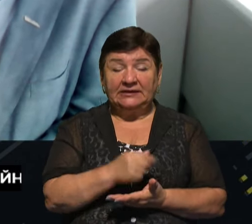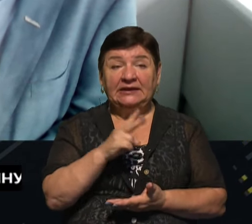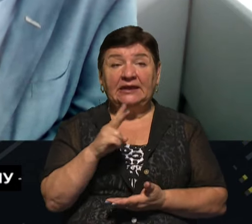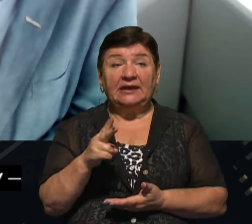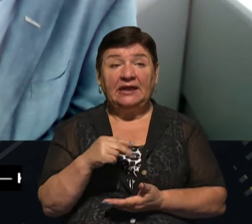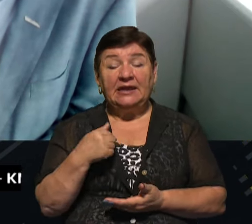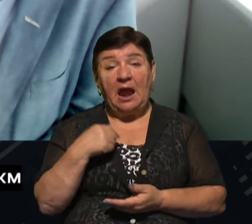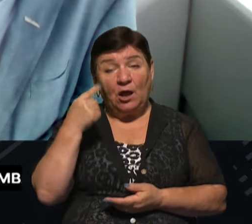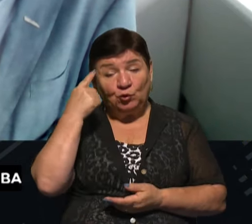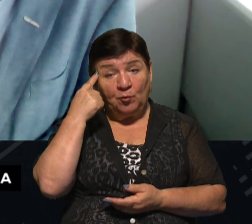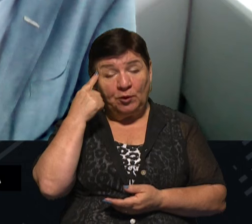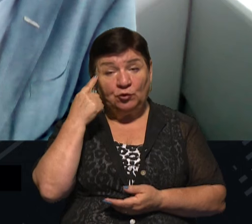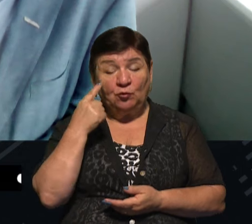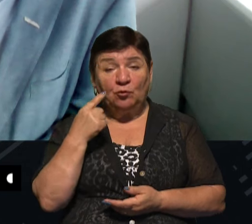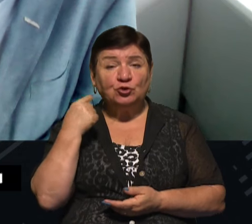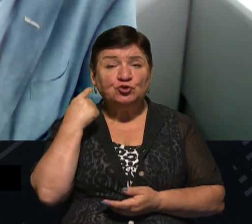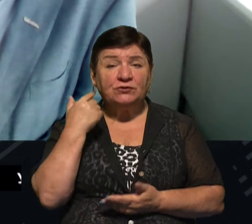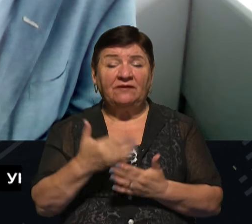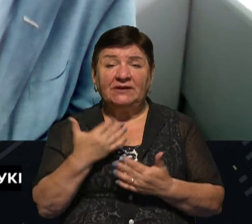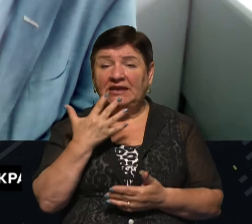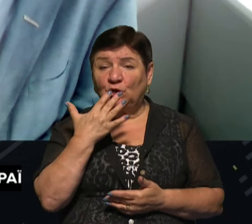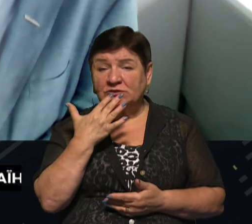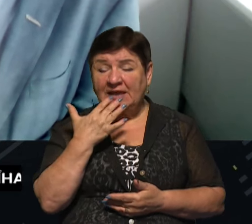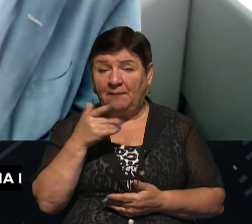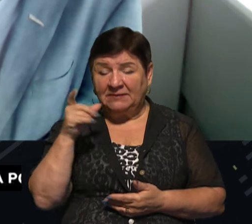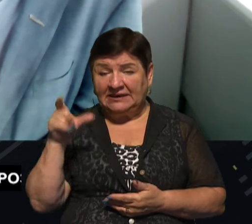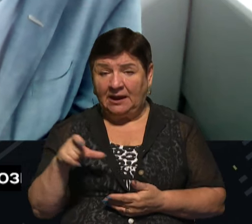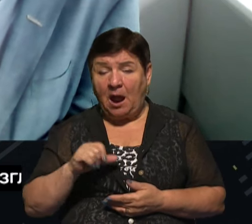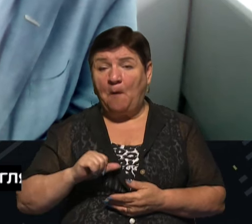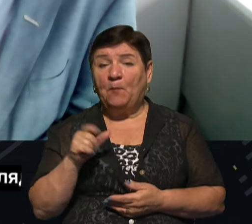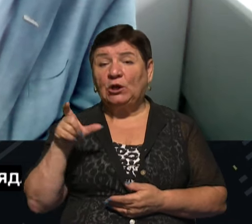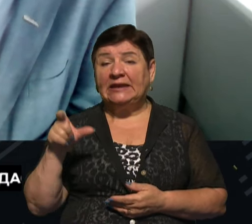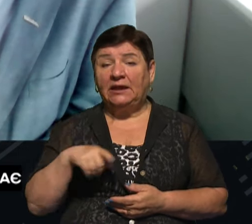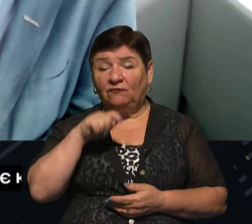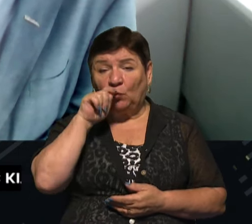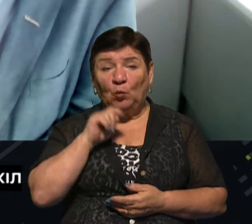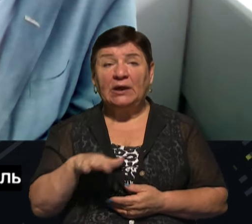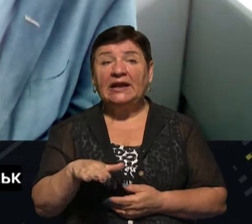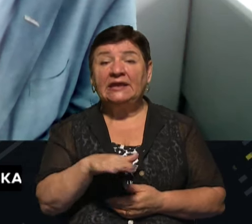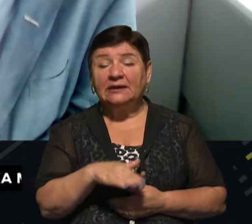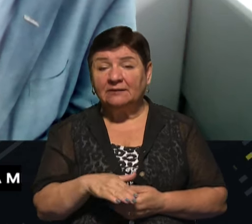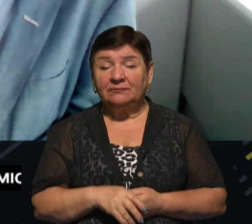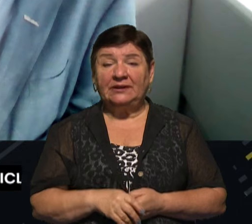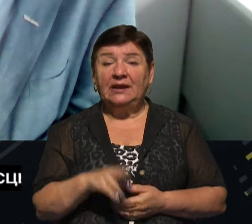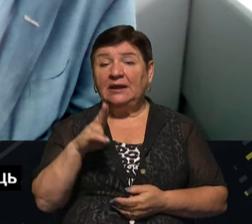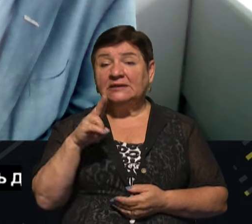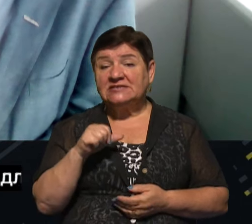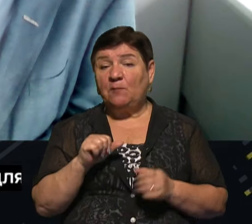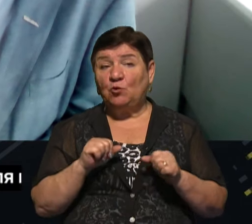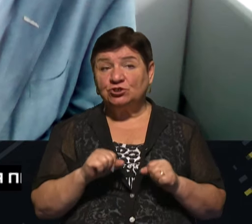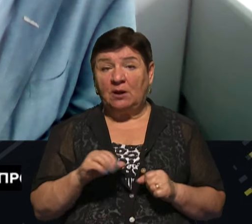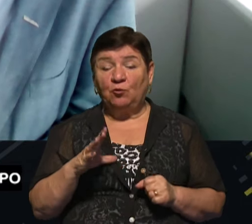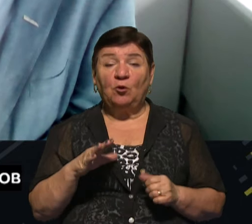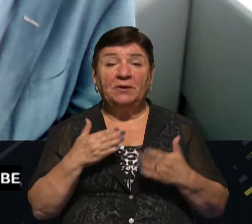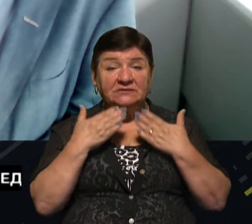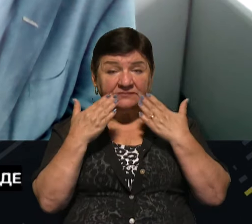Ну, і це, я думаю, чути також від іноземних партнерів України, це можна було б читати у